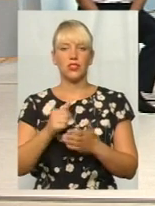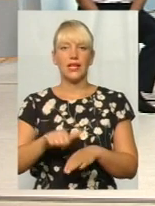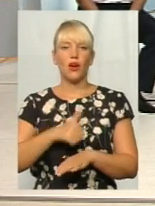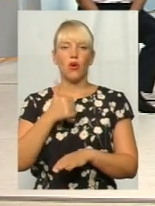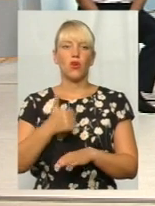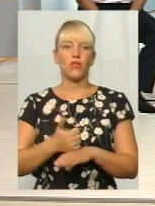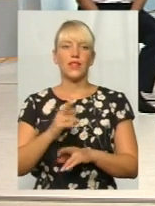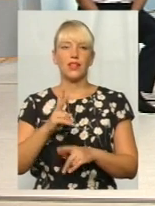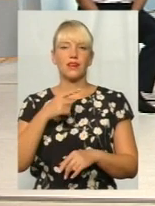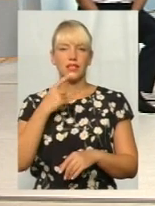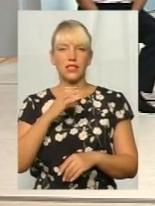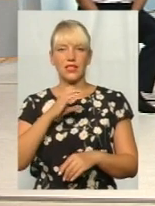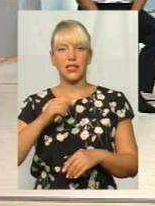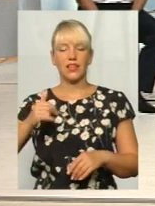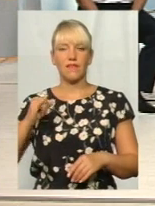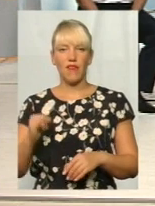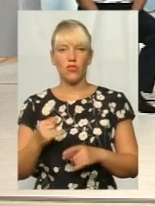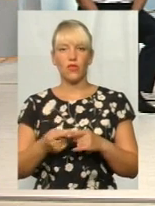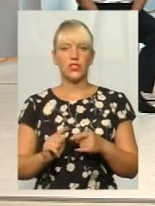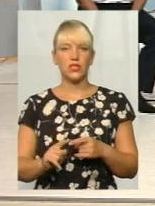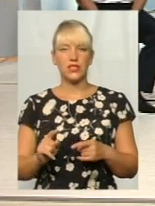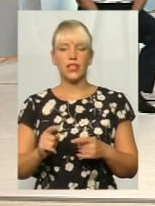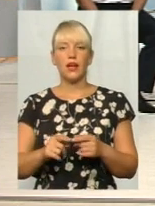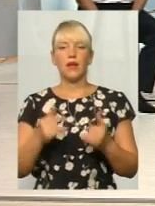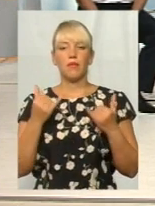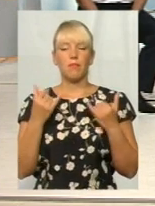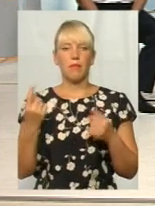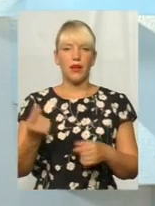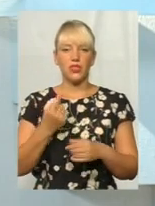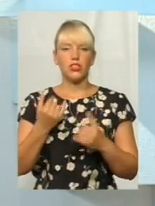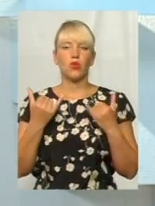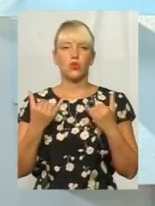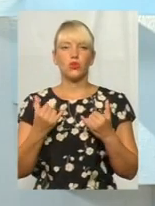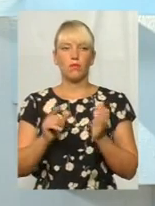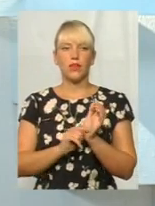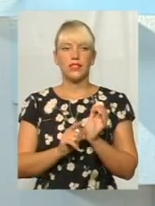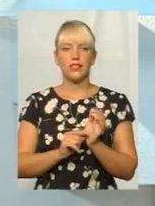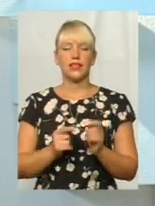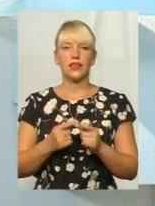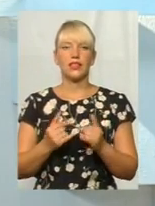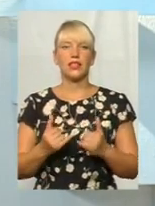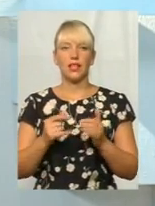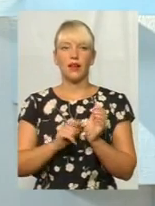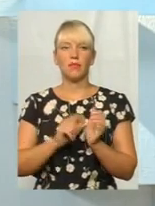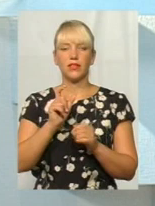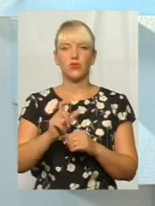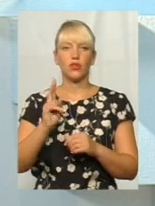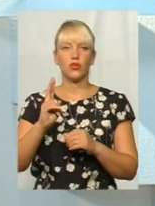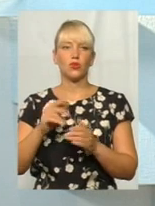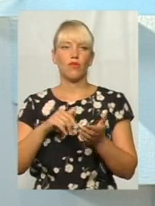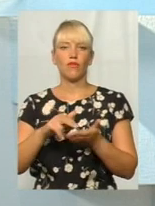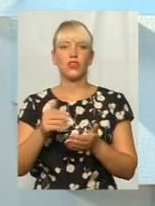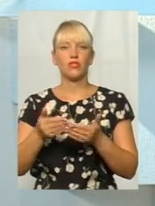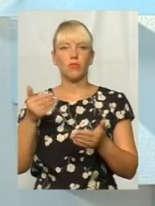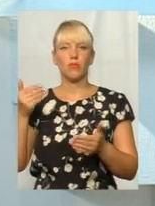як сказав Сергій Іванович, це перше, осучаснення пенсій для тих пенсіонерів, які вийшли на пенсію в минулих